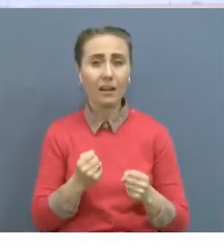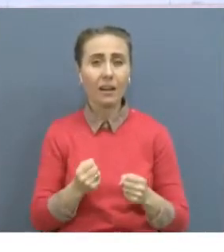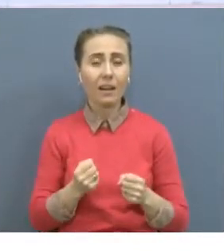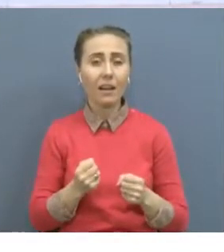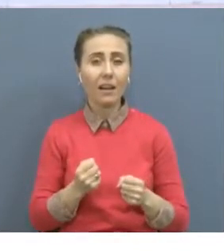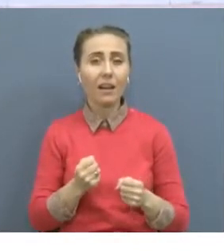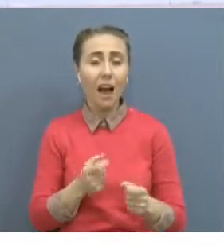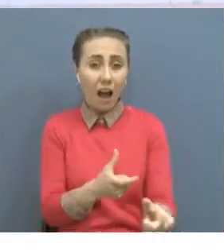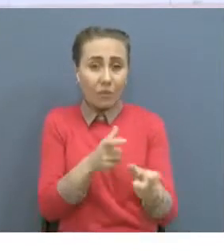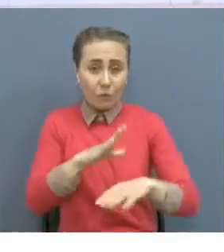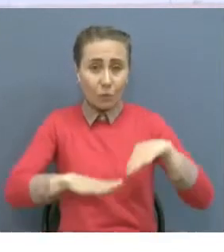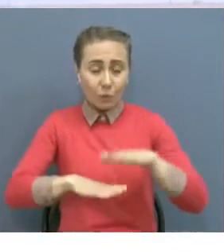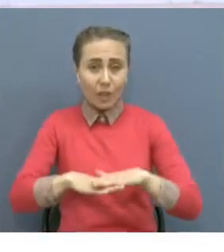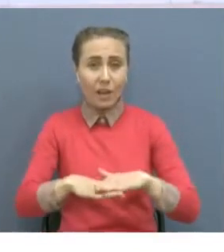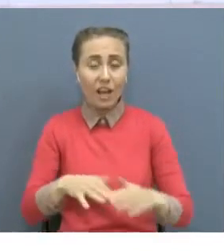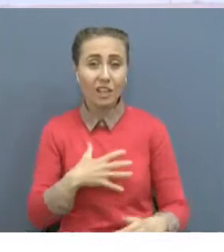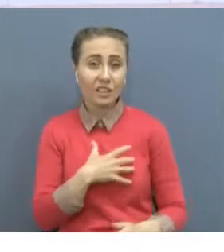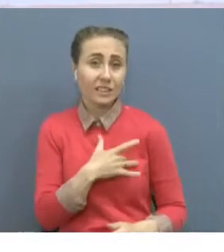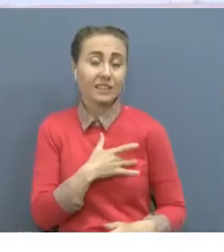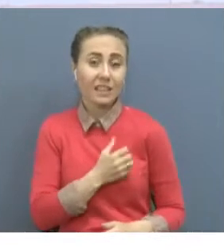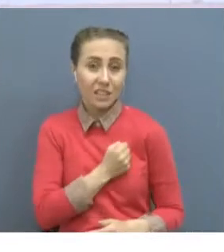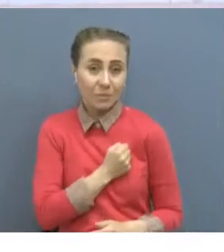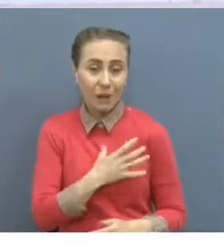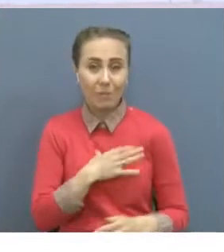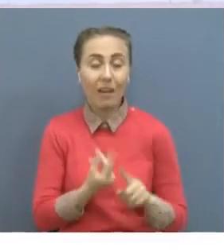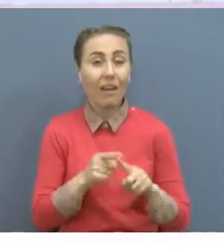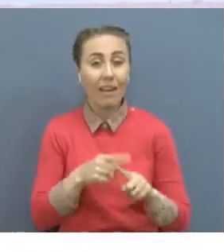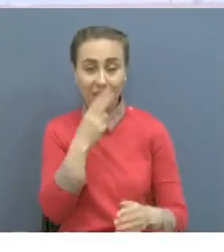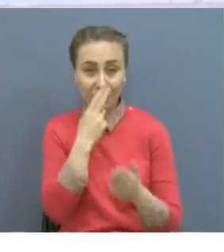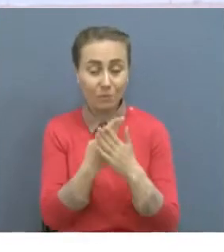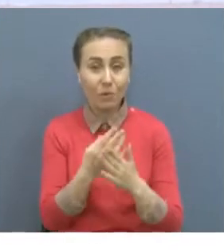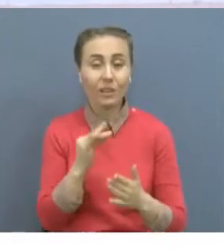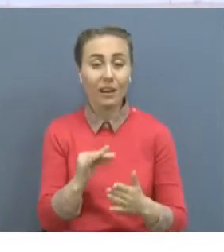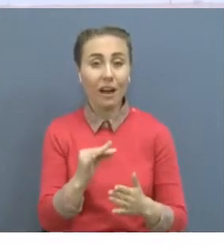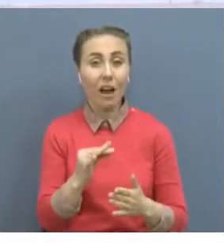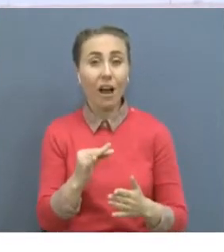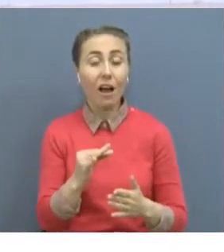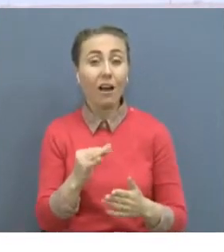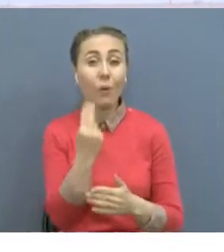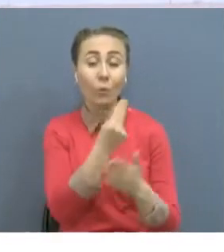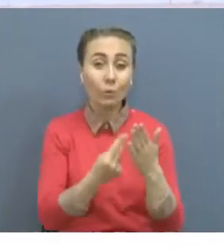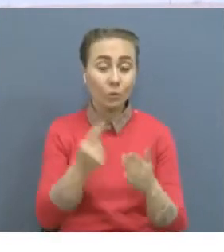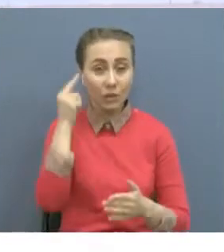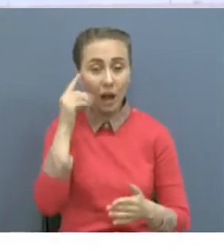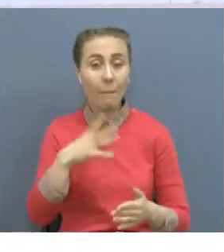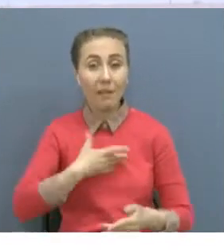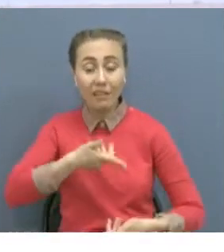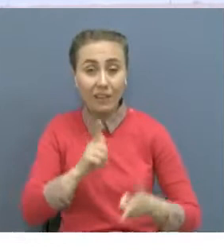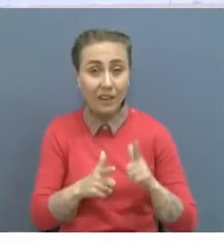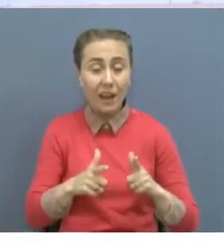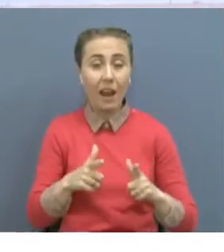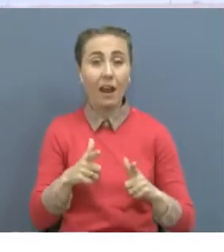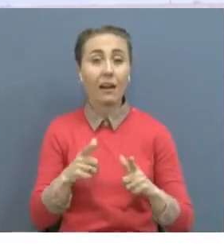жылтардағы сұм соғыстағы қан майдандағы батыр ғыздарымыздың кейпін барынша беруге тұрыстық.